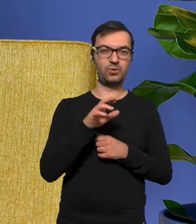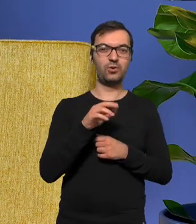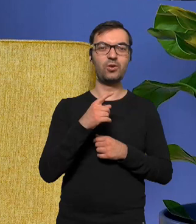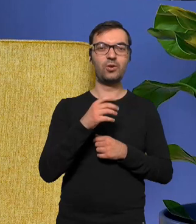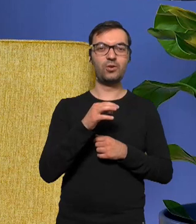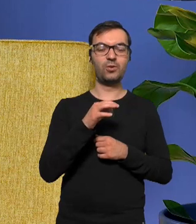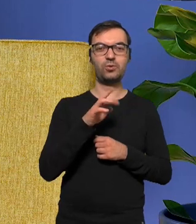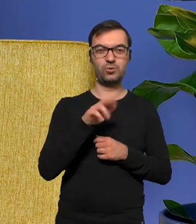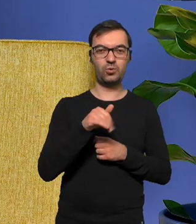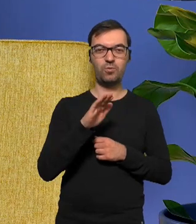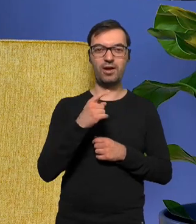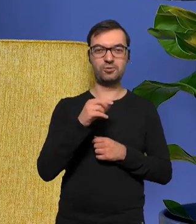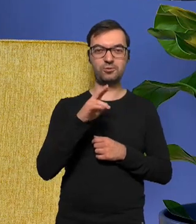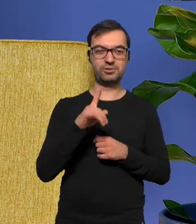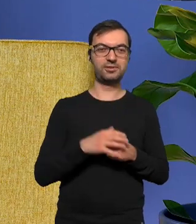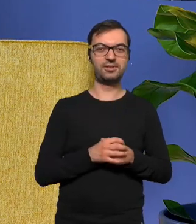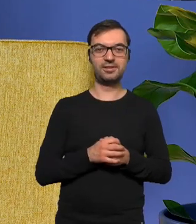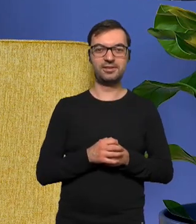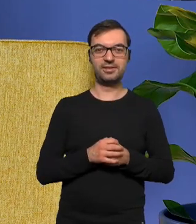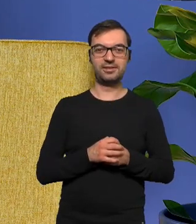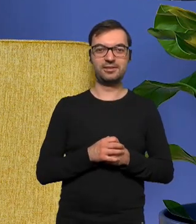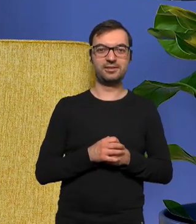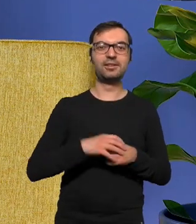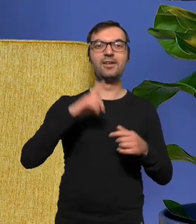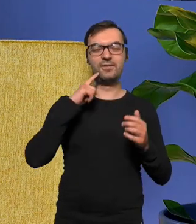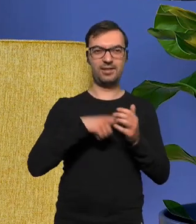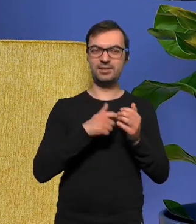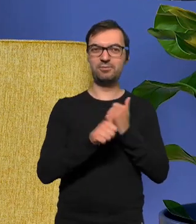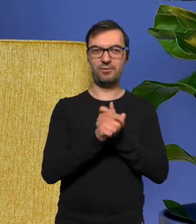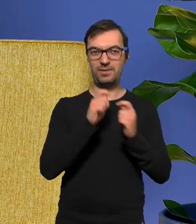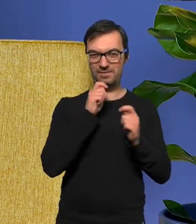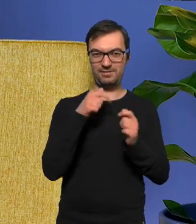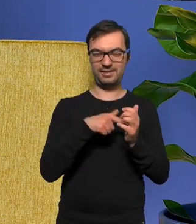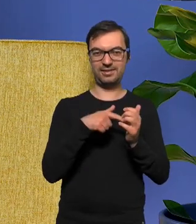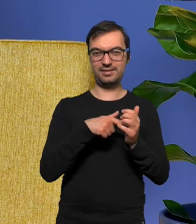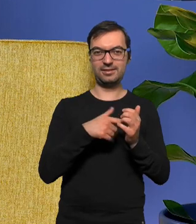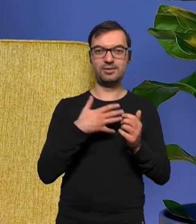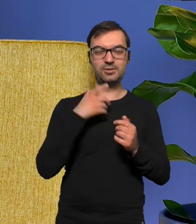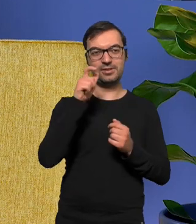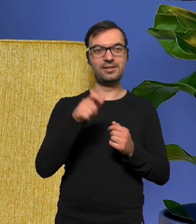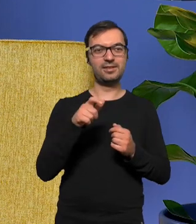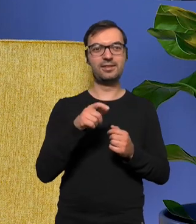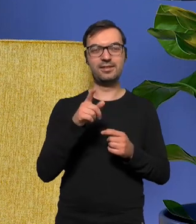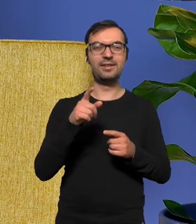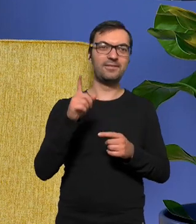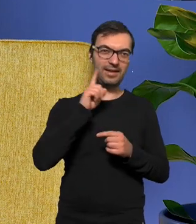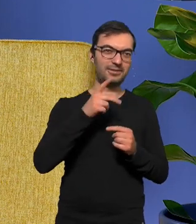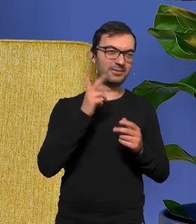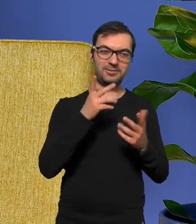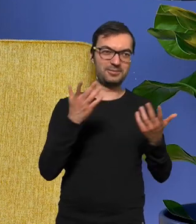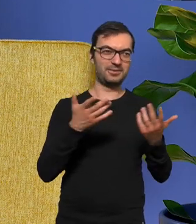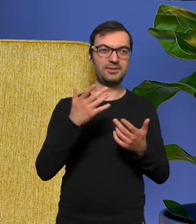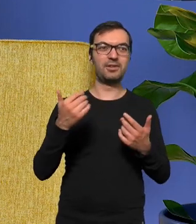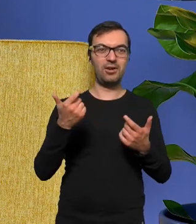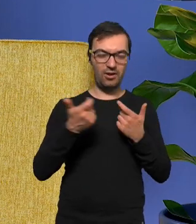ładne straszne ale i właśnie przez ten wywiad chyba uważam go za takiego kolesia który po prostu